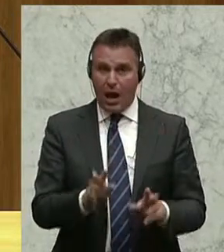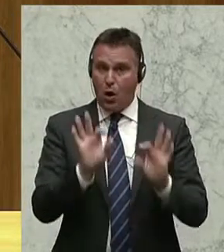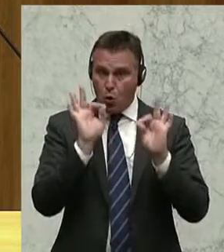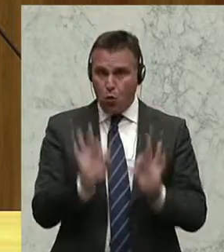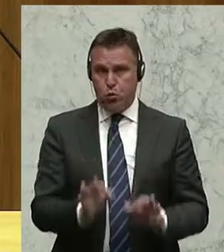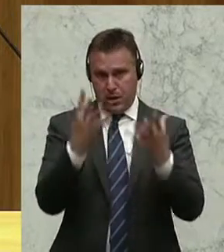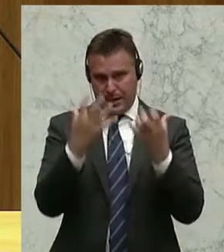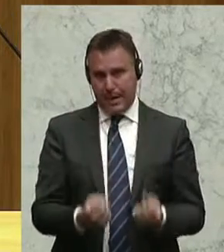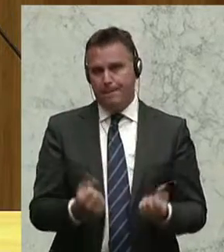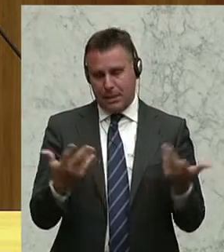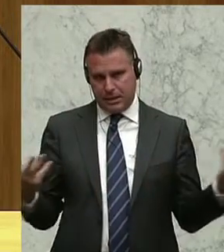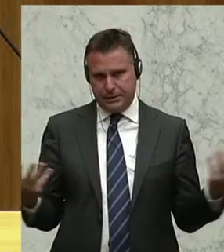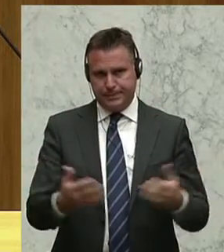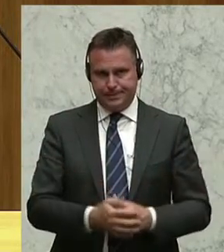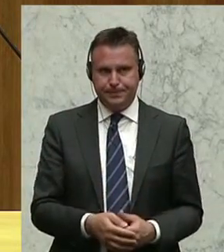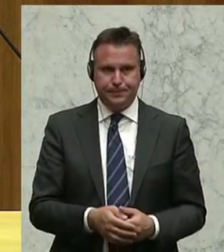Ausgang nehmen möge.